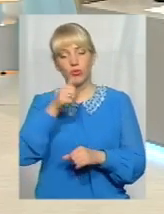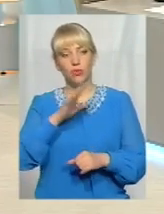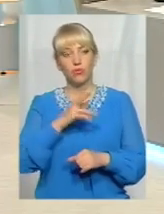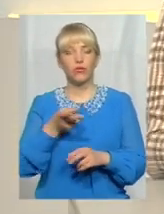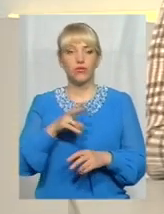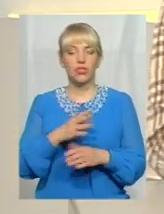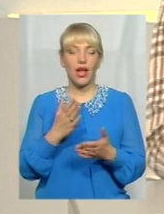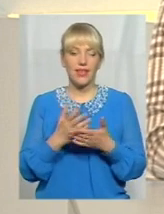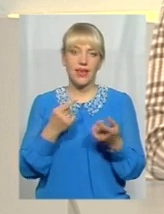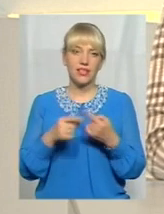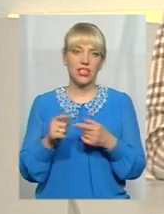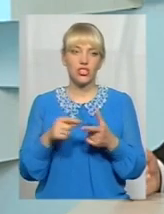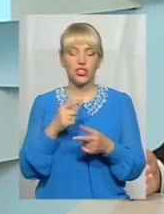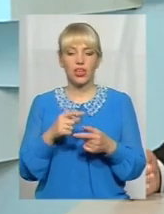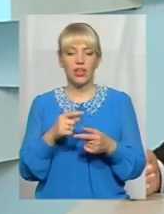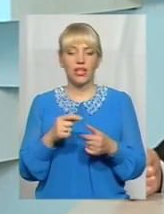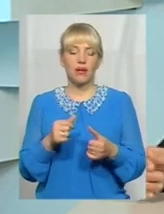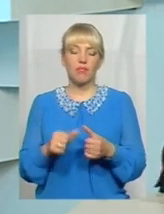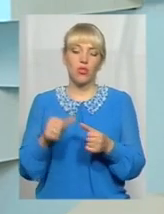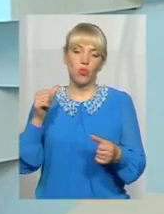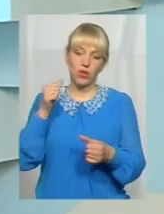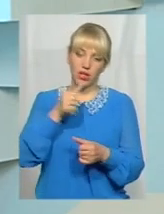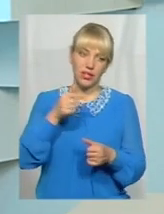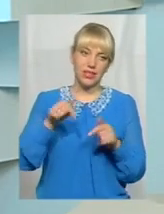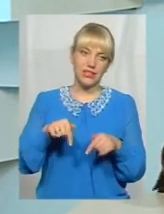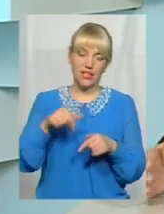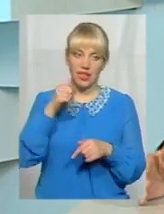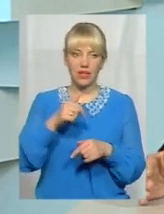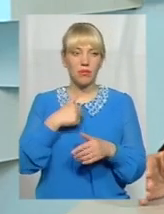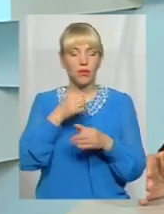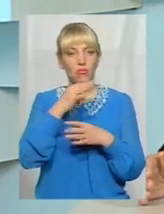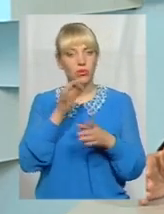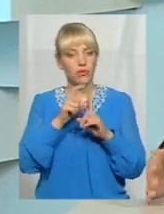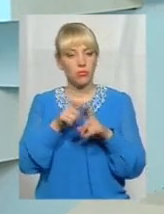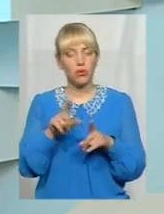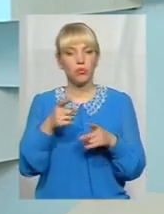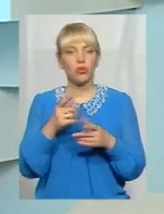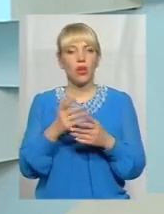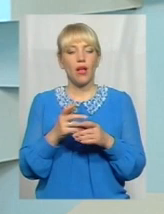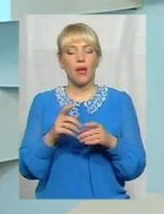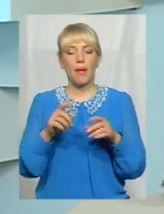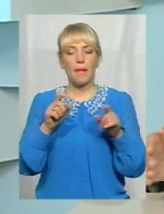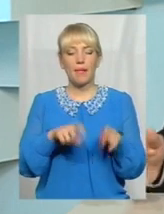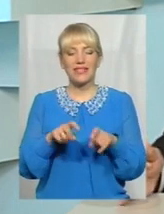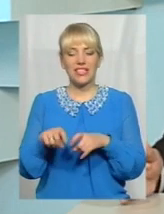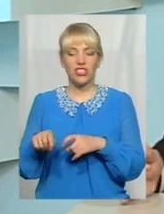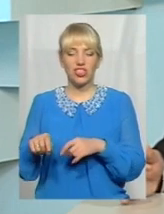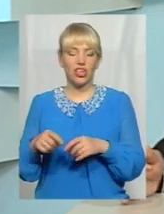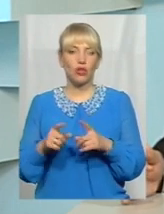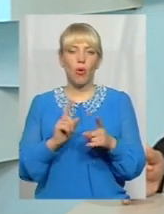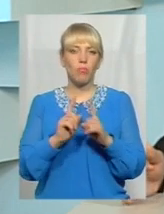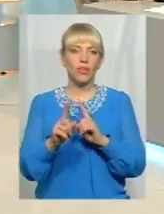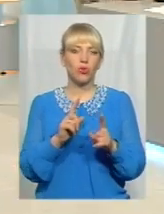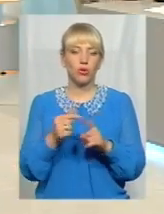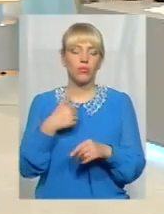різниця між минулим і цим роком? Ми не можемо сказати, тому що ми на цьому тижні проводимо пасажиропоток, потім ми тиждень беремо на те, щоб обробити